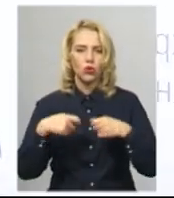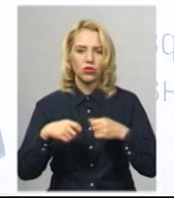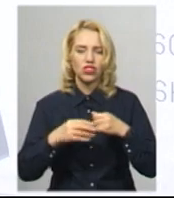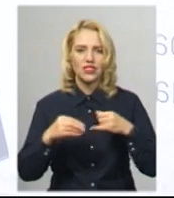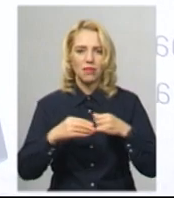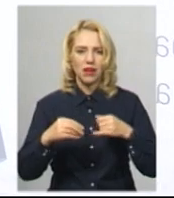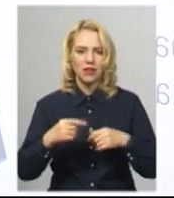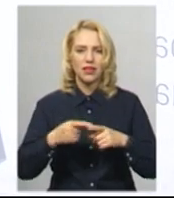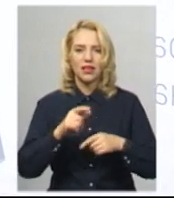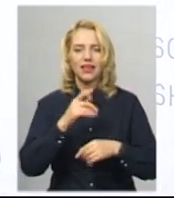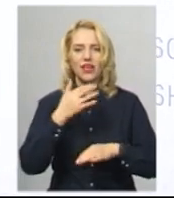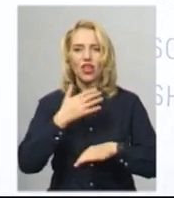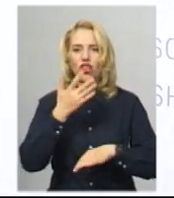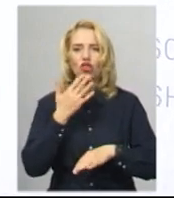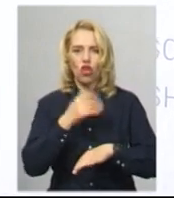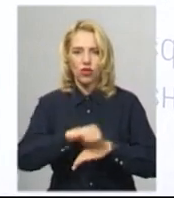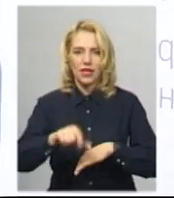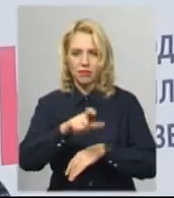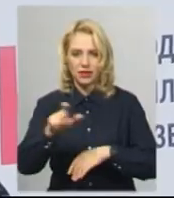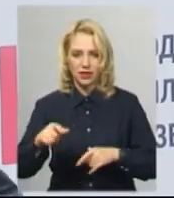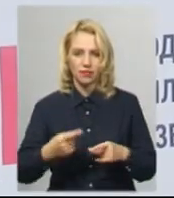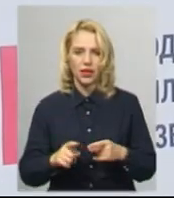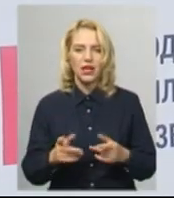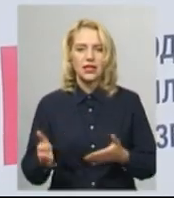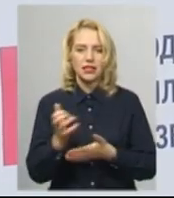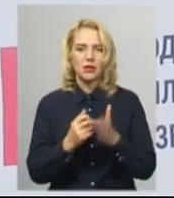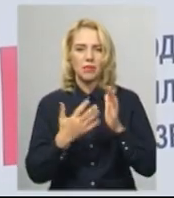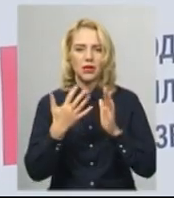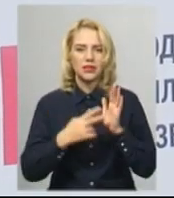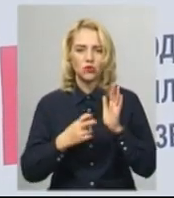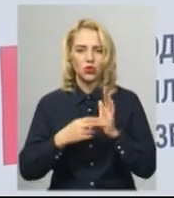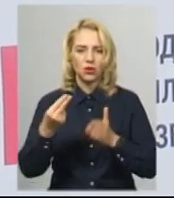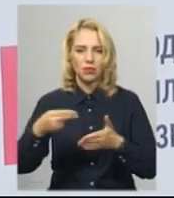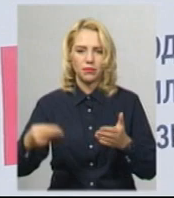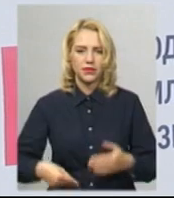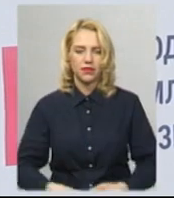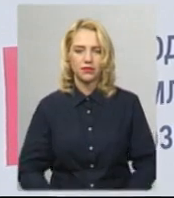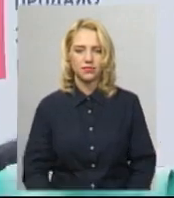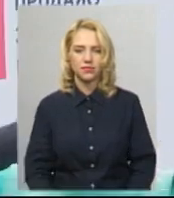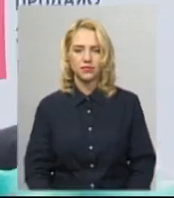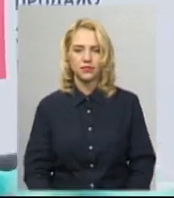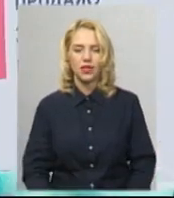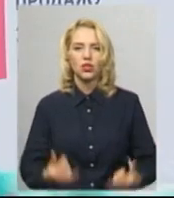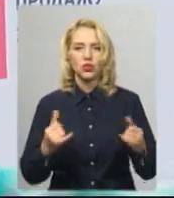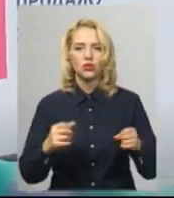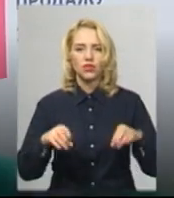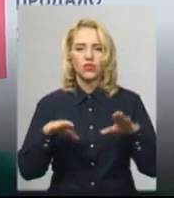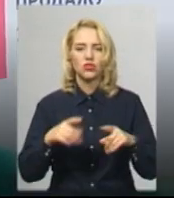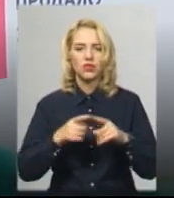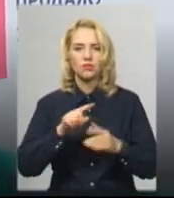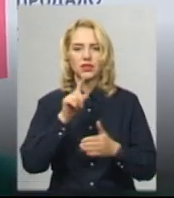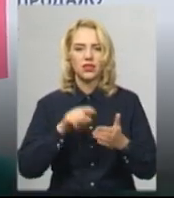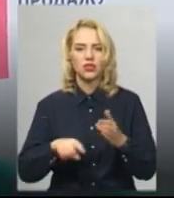обідньої перерви між планарними засіданнями зібрали 70 підписів, каже представниця аграріїв Оксана Закшевська. Сьогодні вирішується питання,